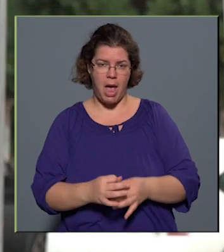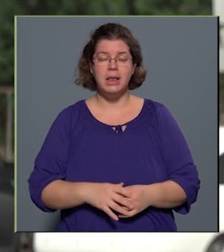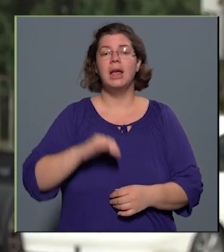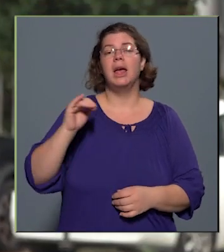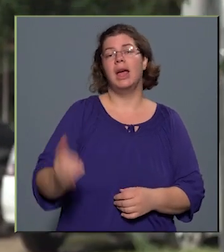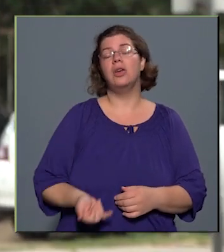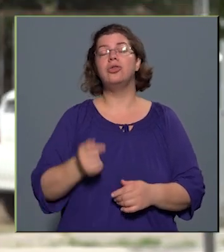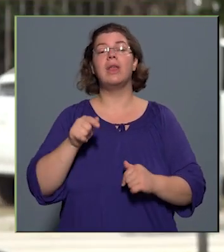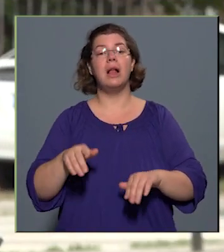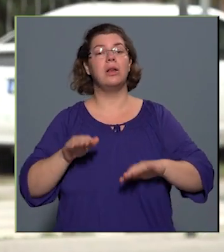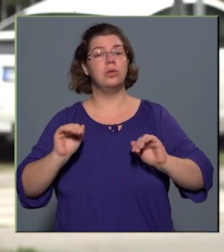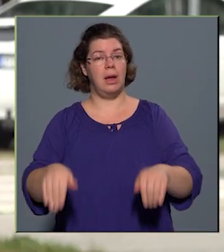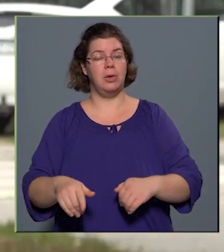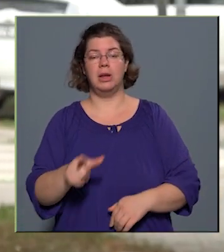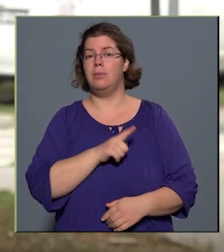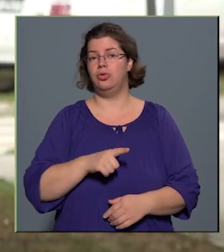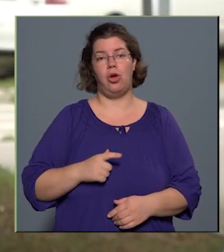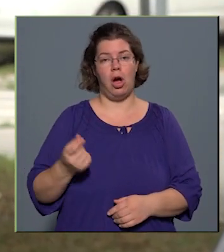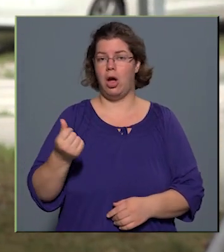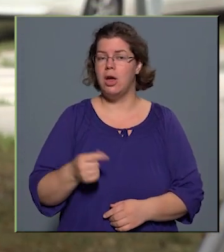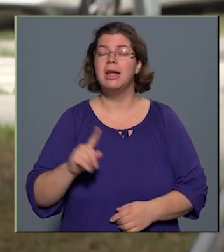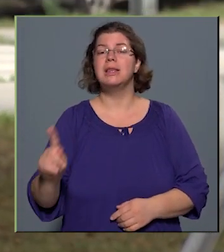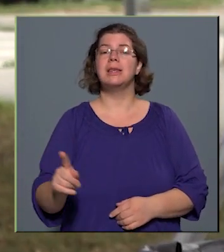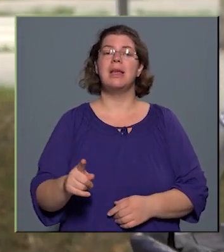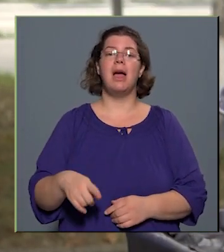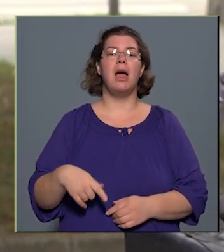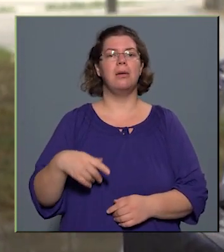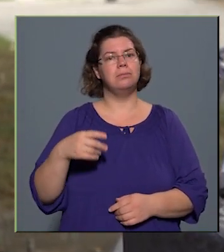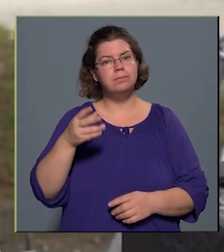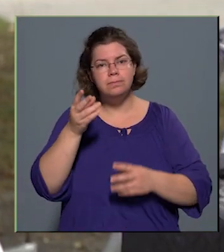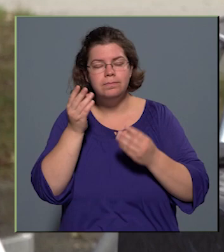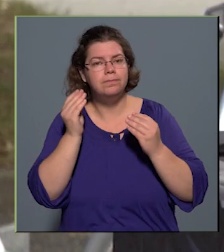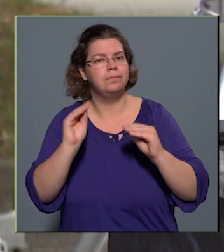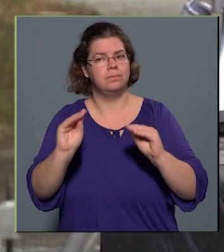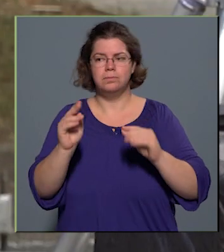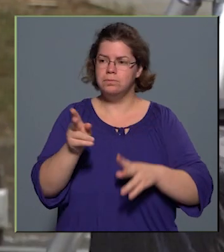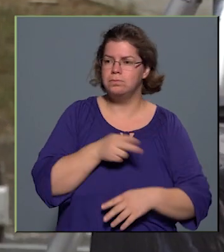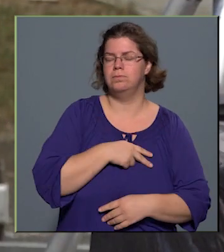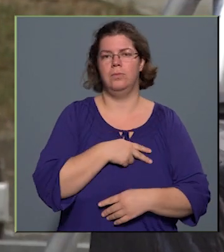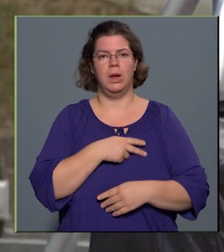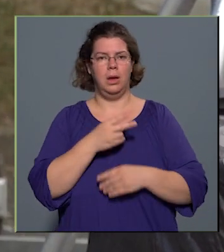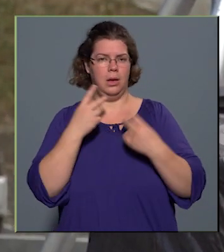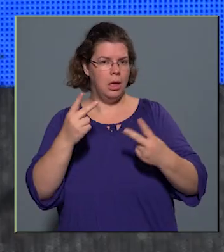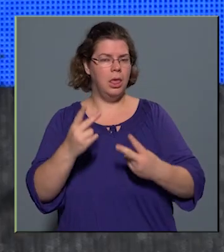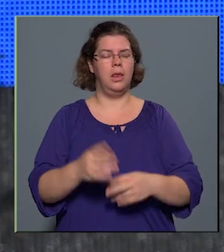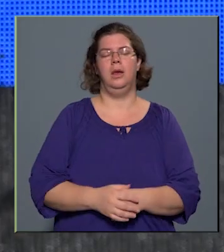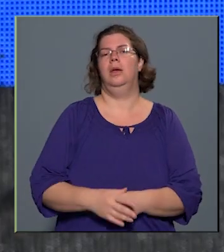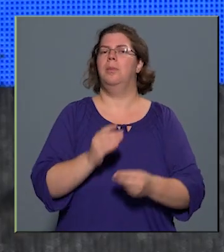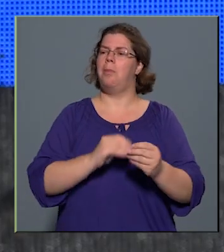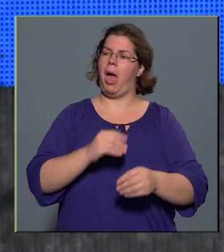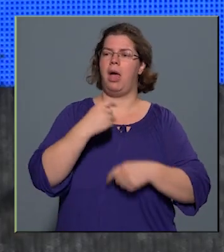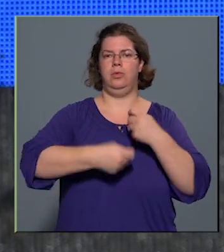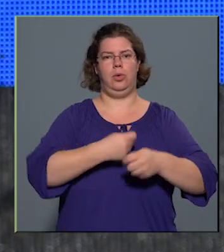támogatás nem csak anyagi, hanem morális értelemben is értékes, hiszen azt üzeni, hogy törődnek a közösség egészségével. Az